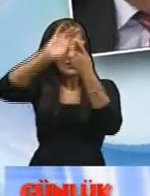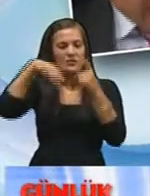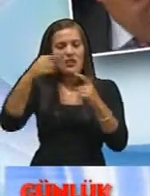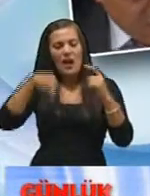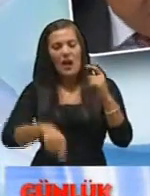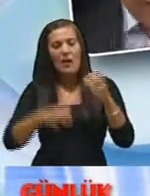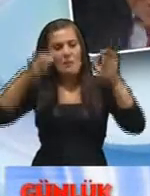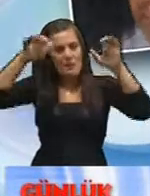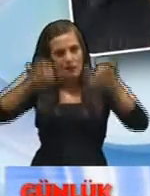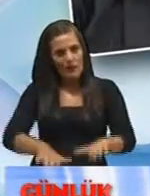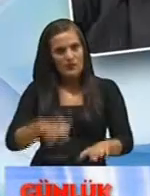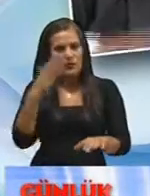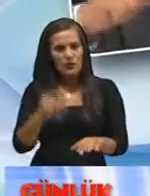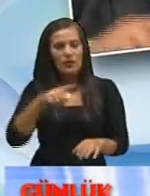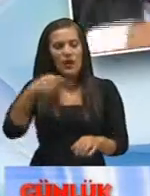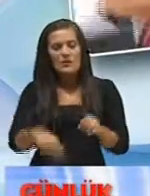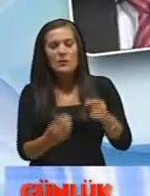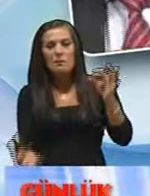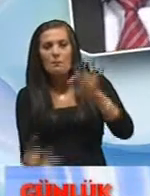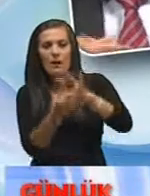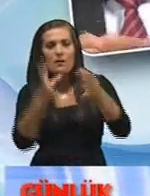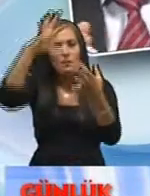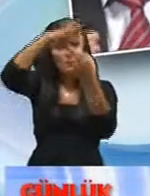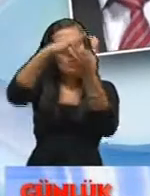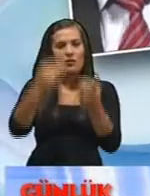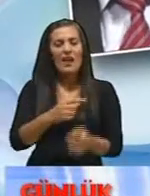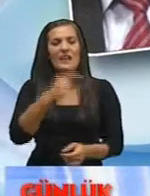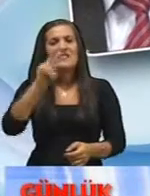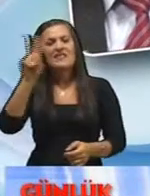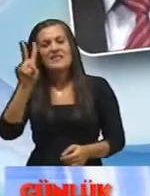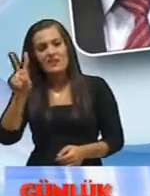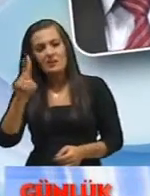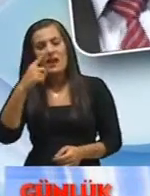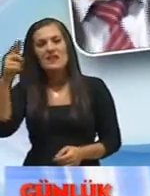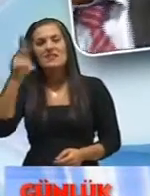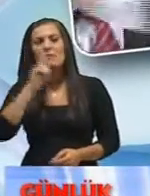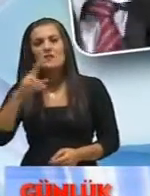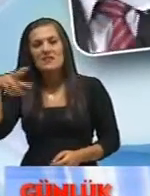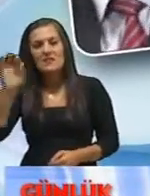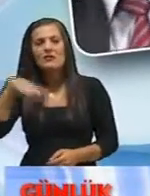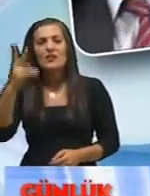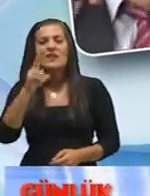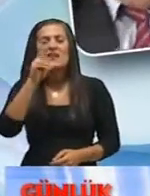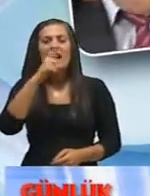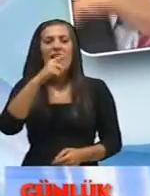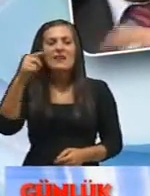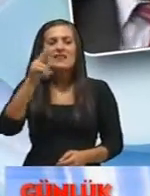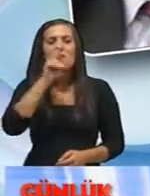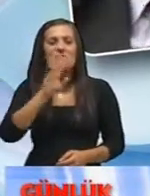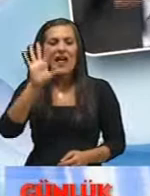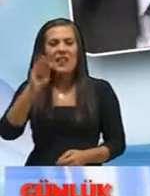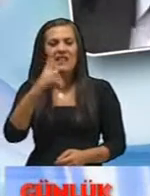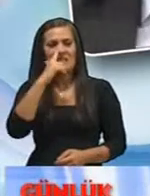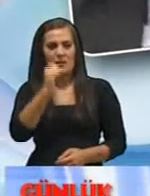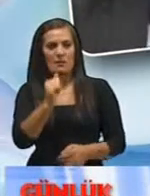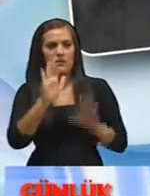hem de aşağıdan Aşağıdan ile monte edilerek önce eksi 20, eksi 280, 280 ondan sonra 250 sabitlenerek